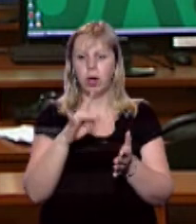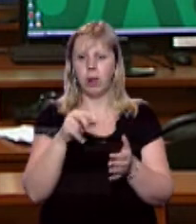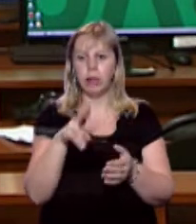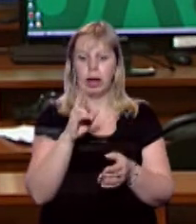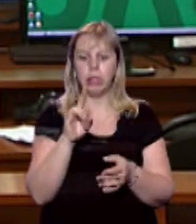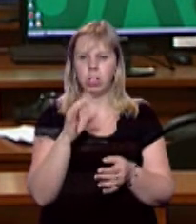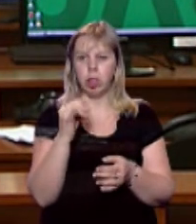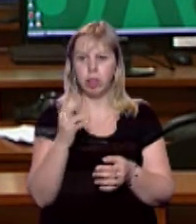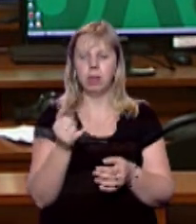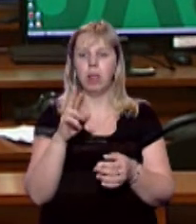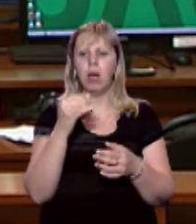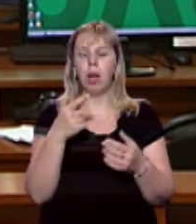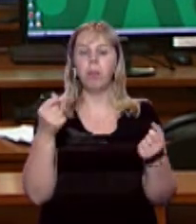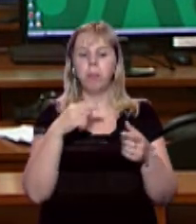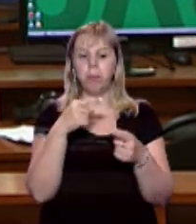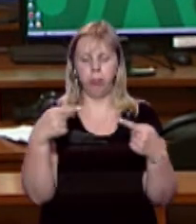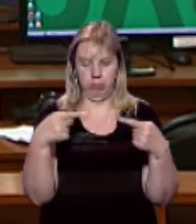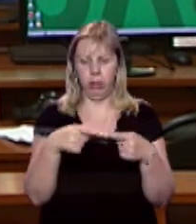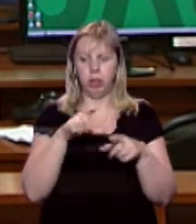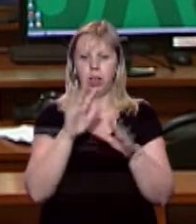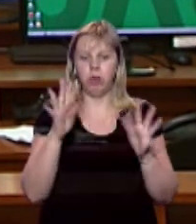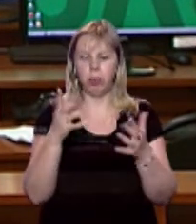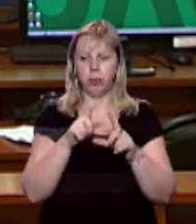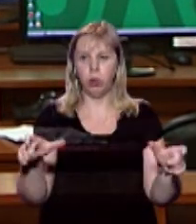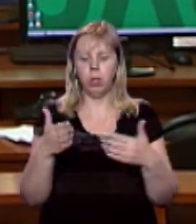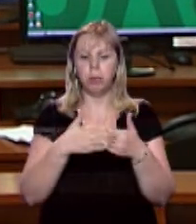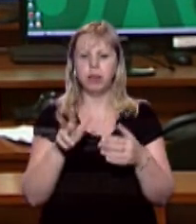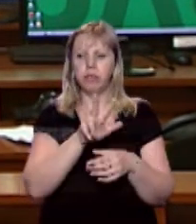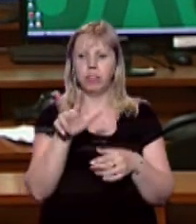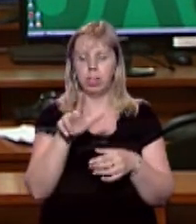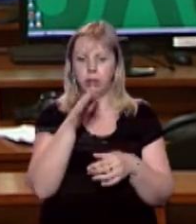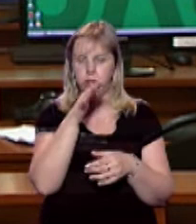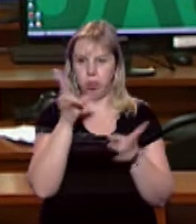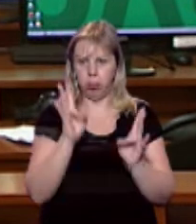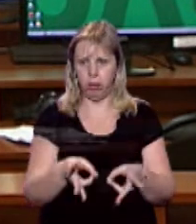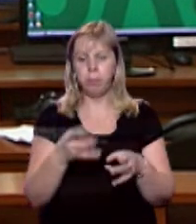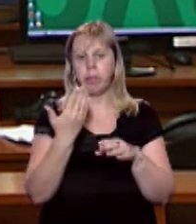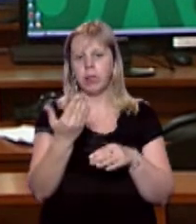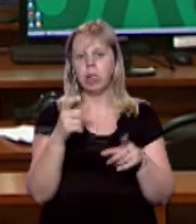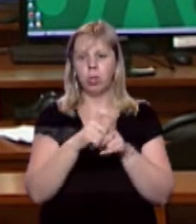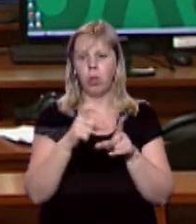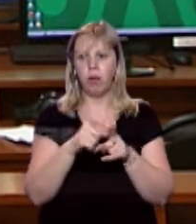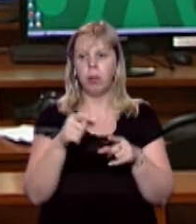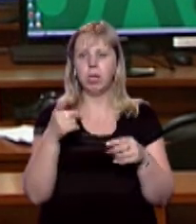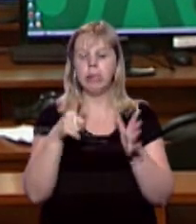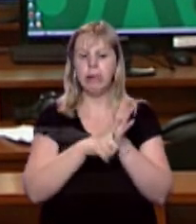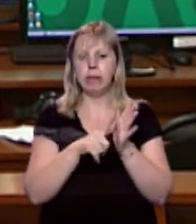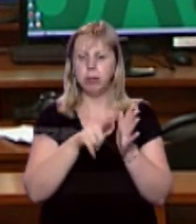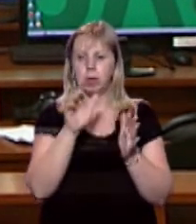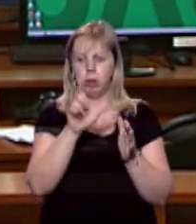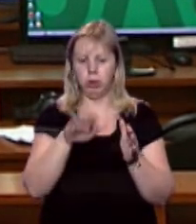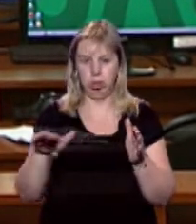Катерина Кришенець-Андіалоший підтвердила випадок у школі. Він стався близько 15-ї години. За її словами йдається про сімох